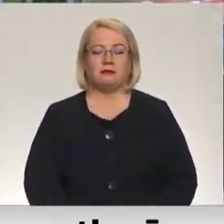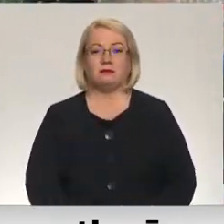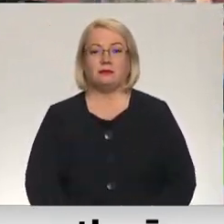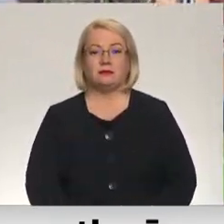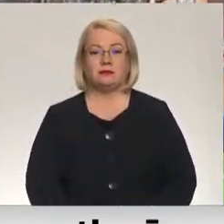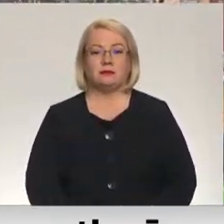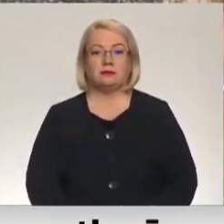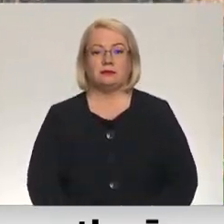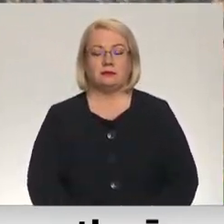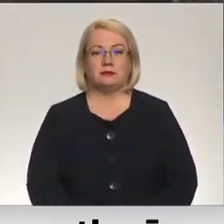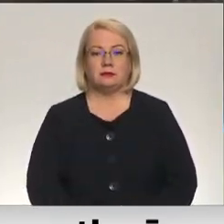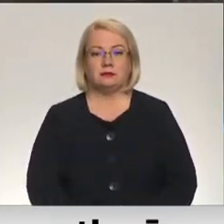Vidzemstelvīzija.